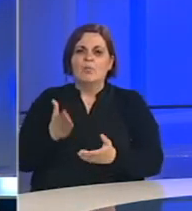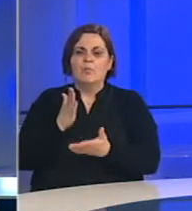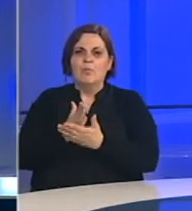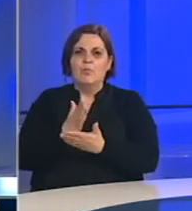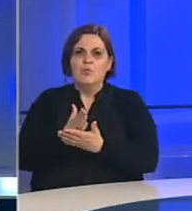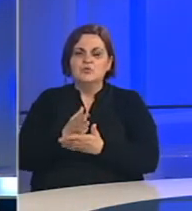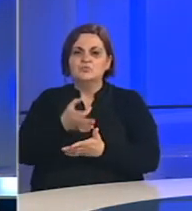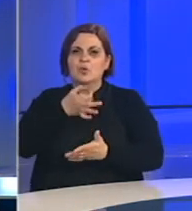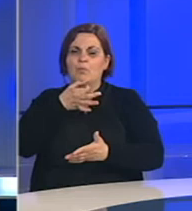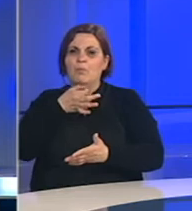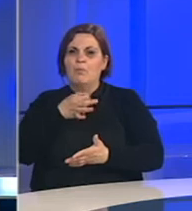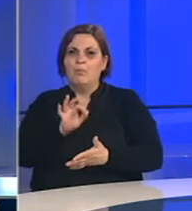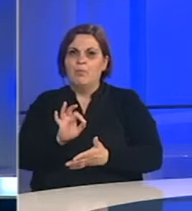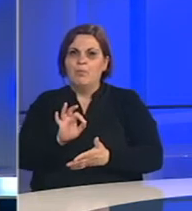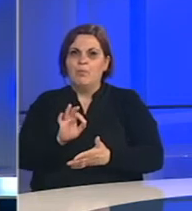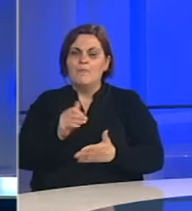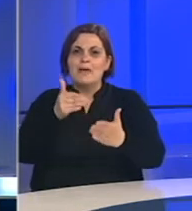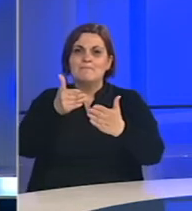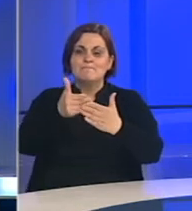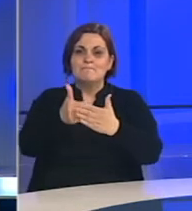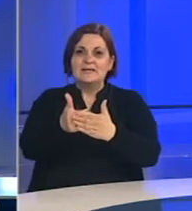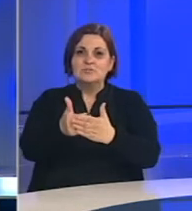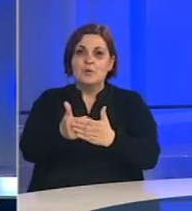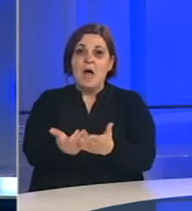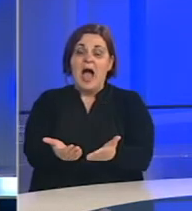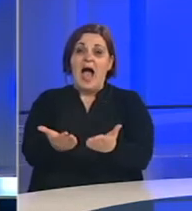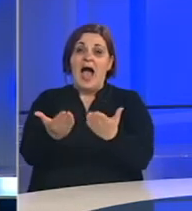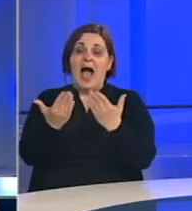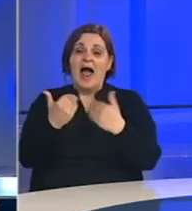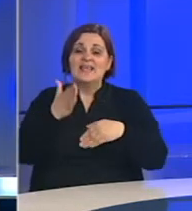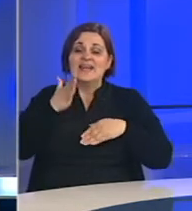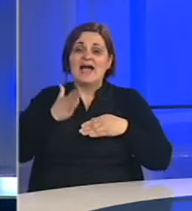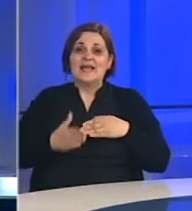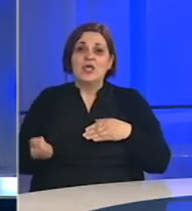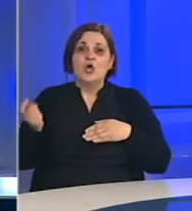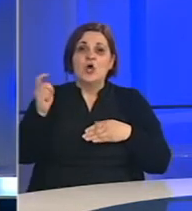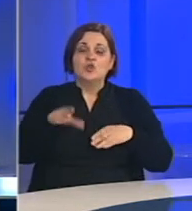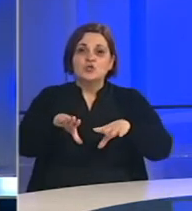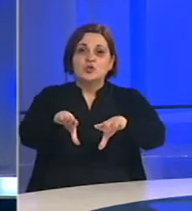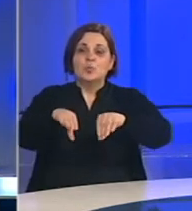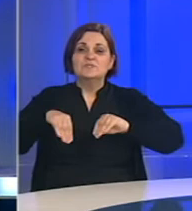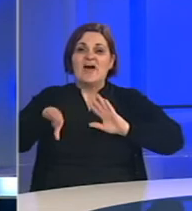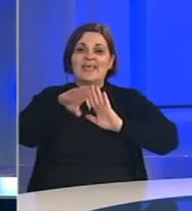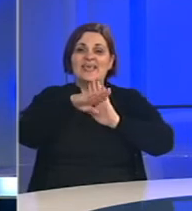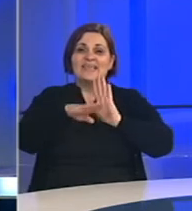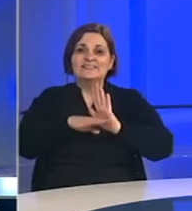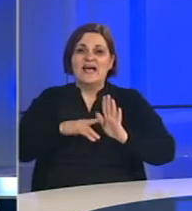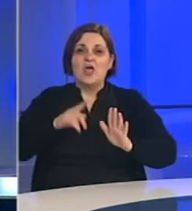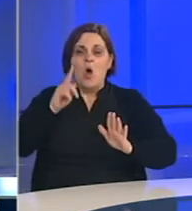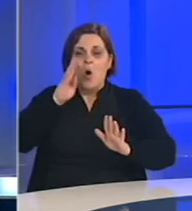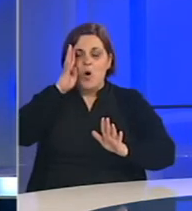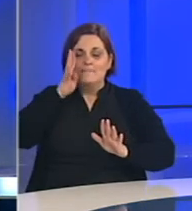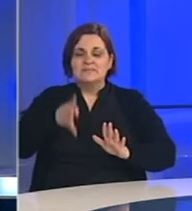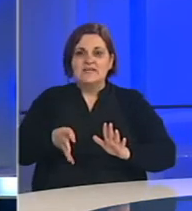operativnim, pristupačnim, ali ujedno u konačnici dođe do usvajanja zakona o psihološkoj